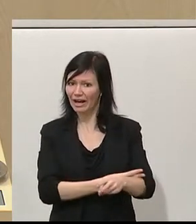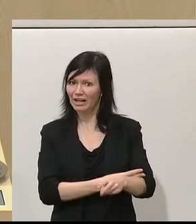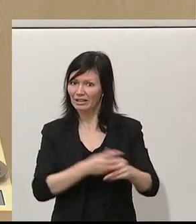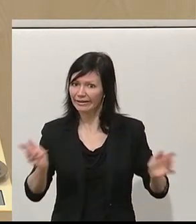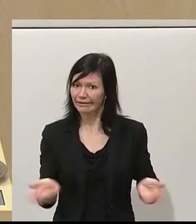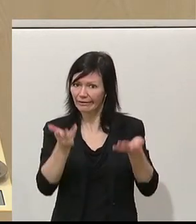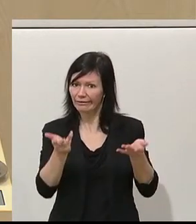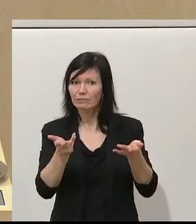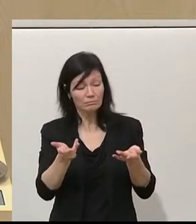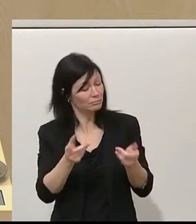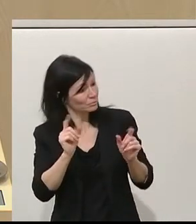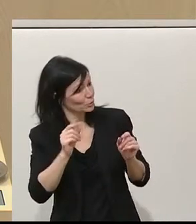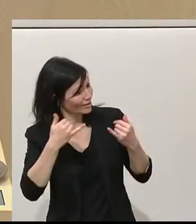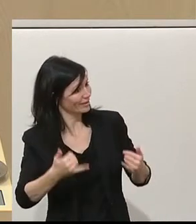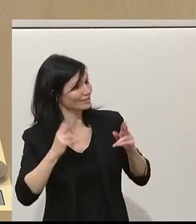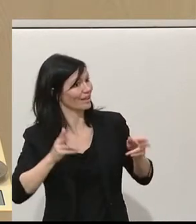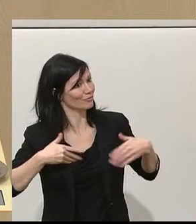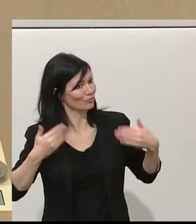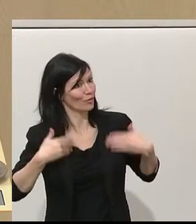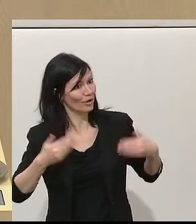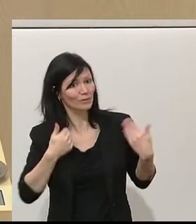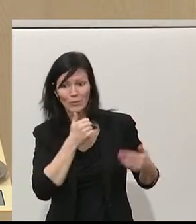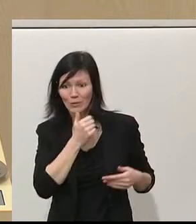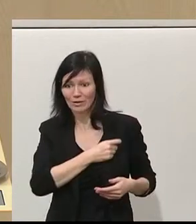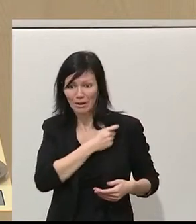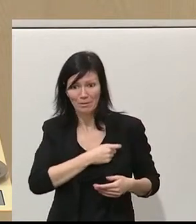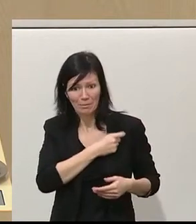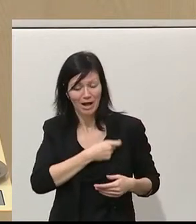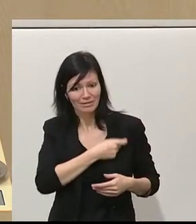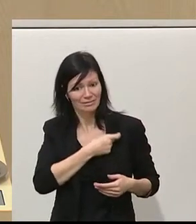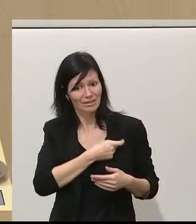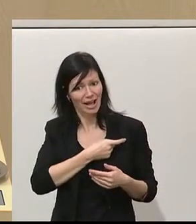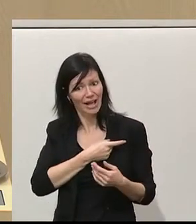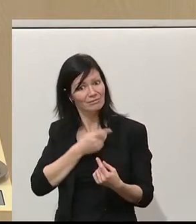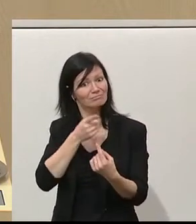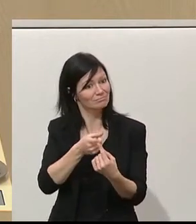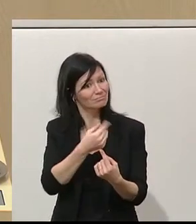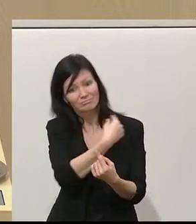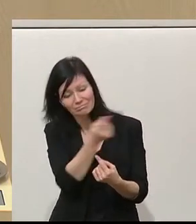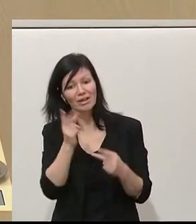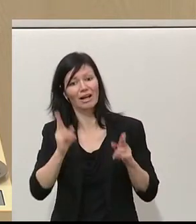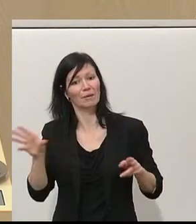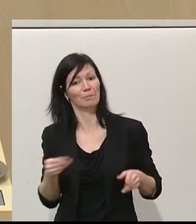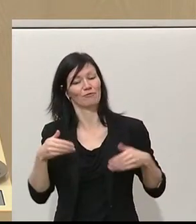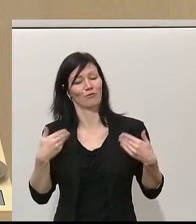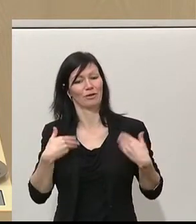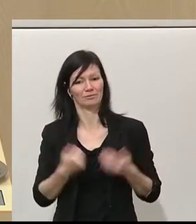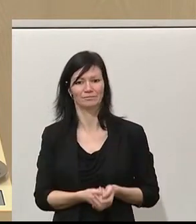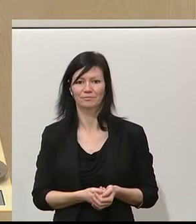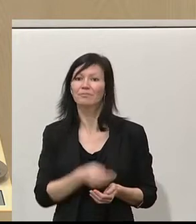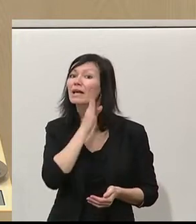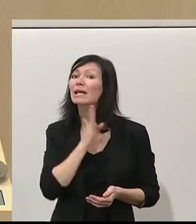an dieser Stelle mit den Grünen mit. Geheime Kredite, auch das ist ganz, ganz wichtig. Geheime